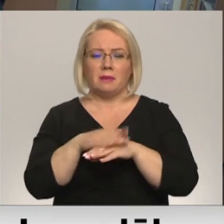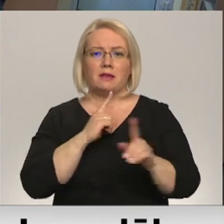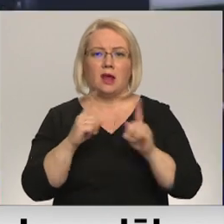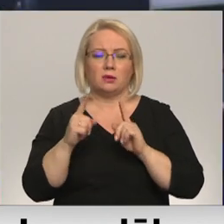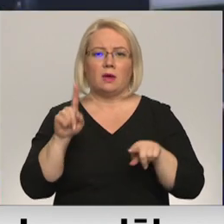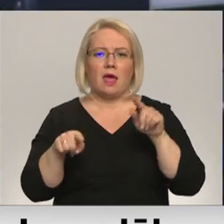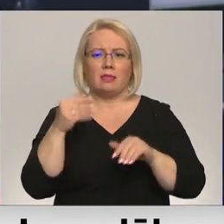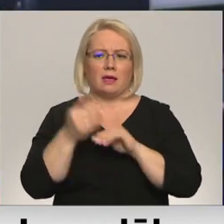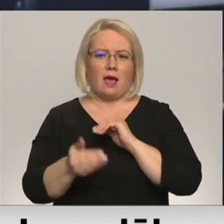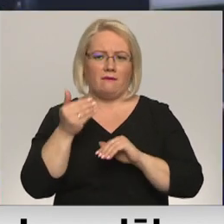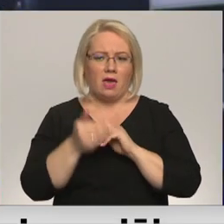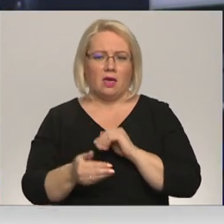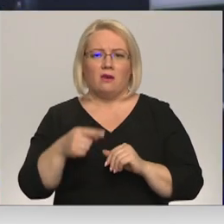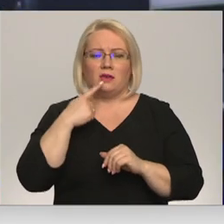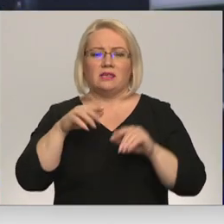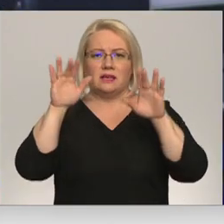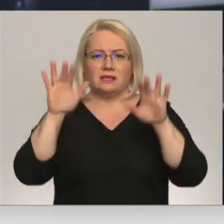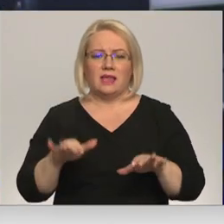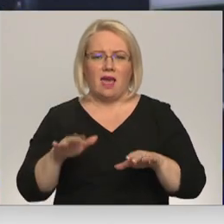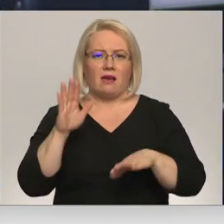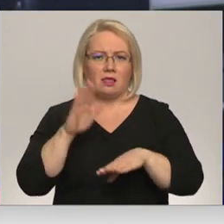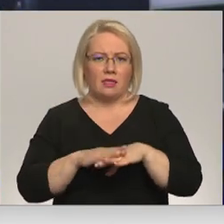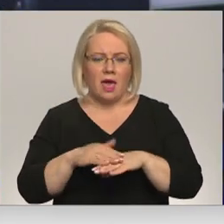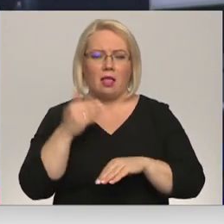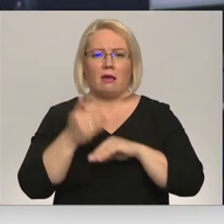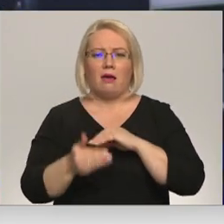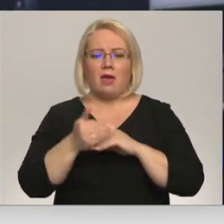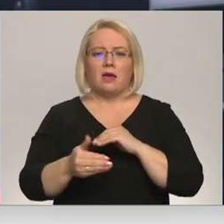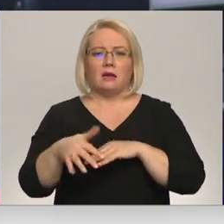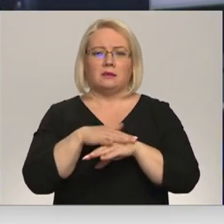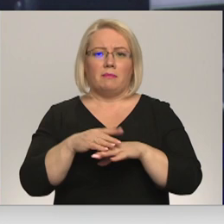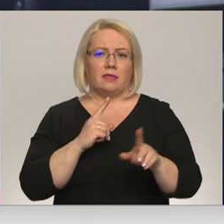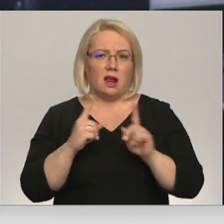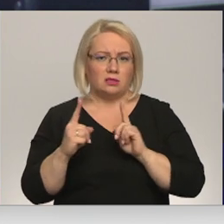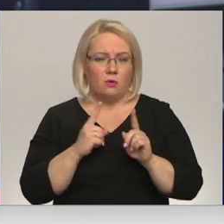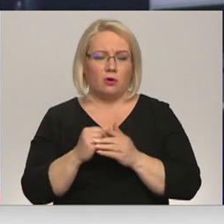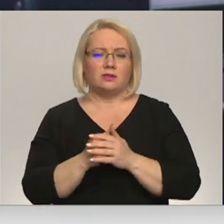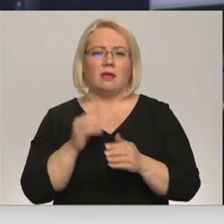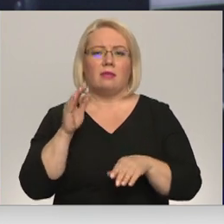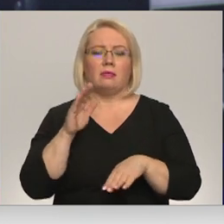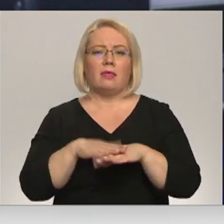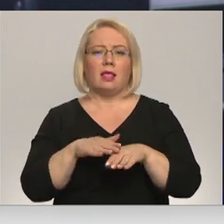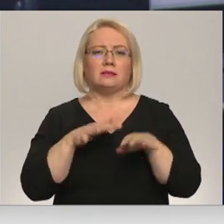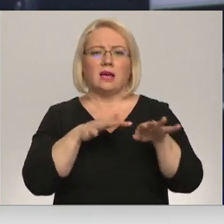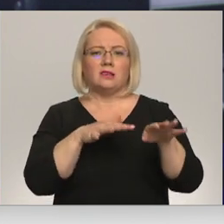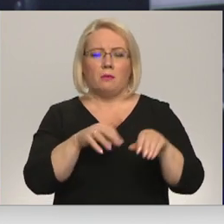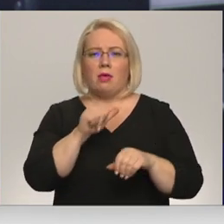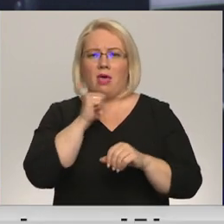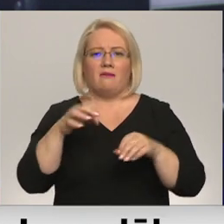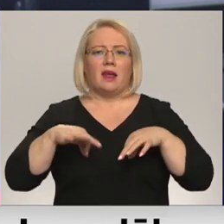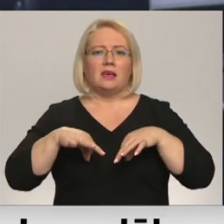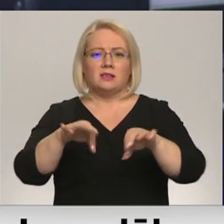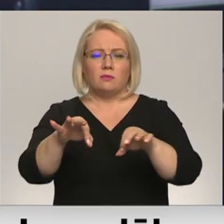Dēļ sniega apju un dēļ kā kavējās sabiedriskais transports, dēļ sastrēgumiem nespēja izbraukt